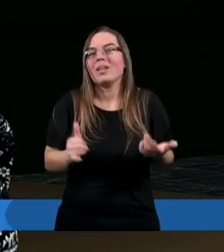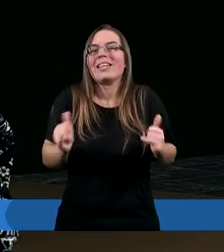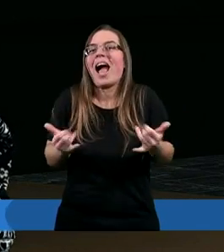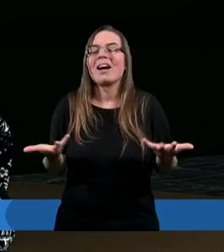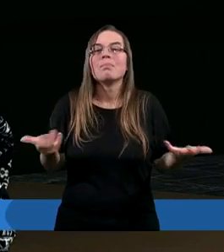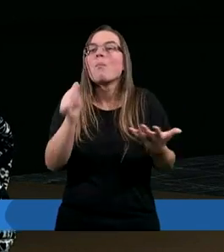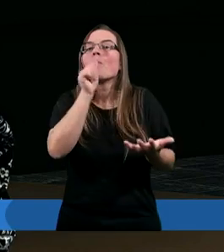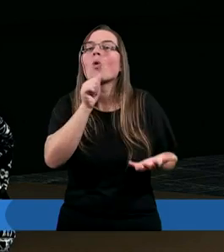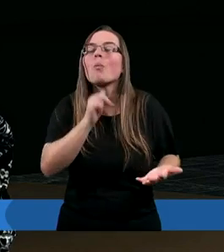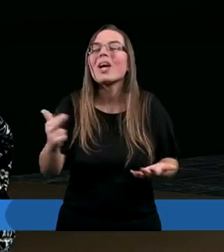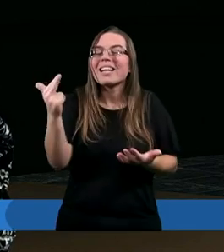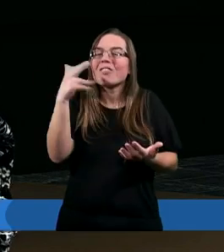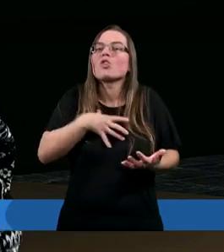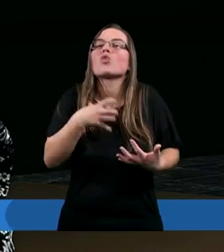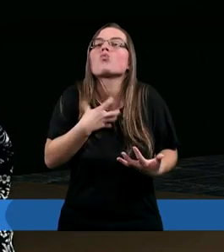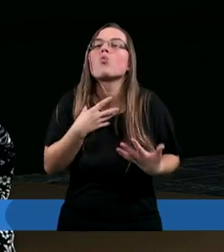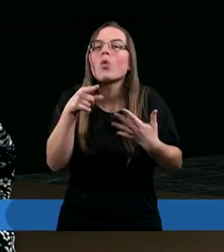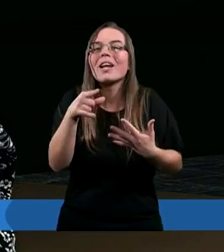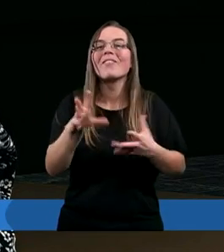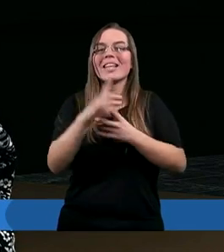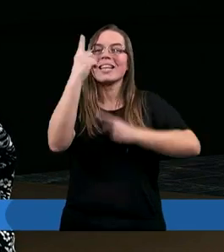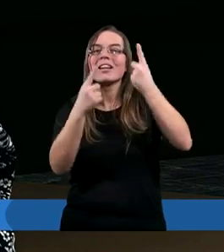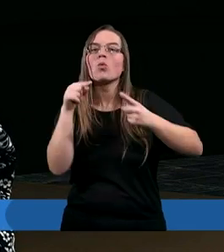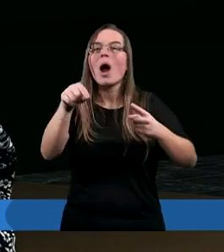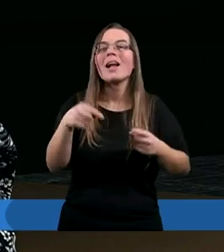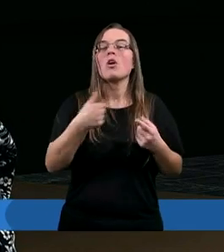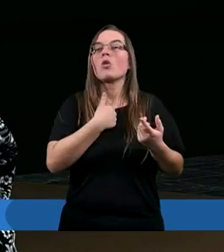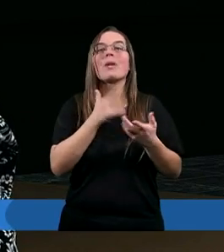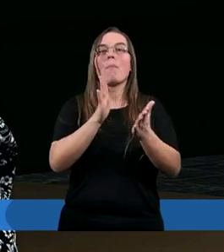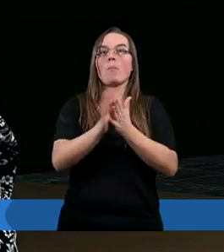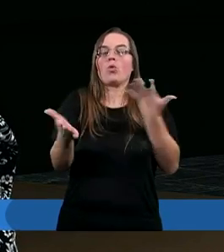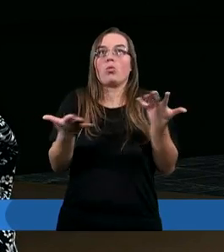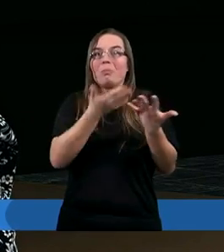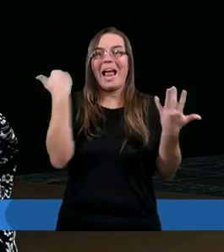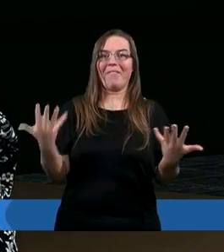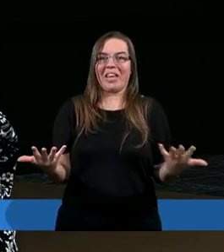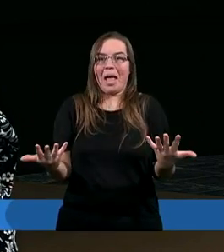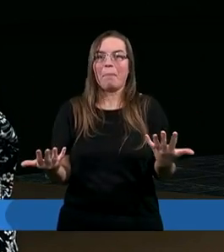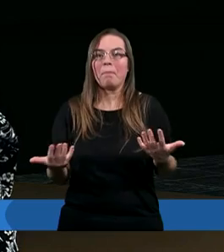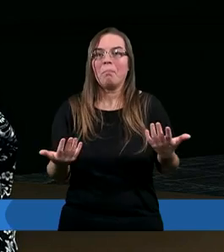Jak próbuje się wczuć w jego sytuację, to po prostu mi się to... No nie wiem.